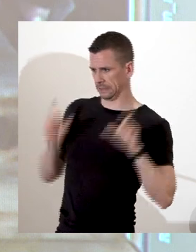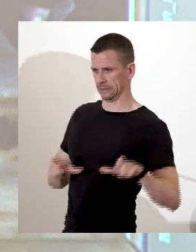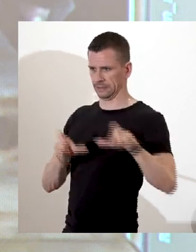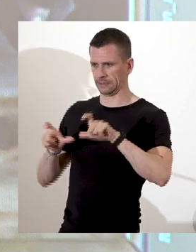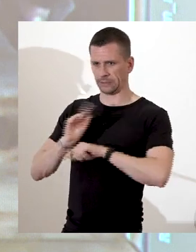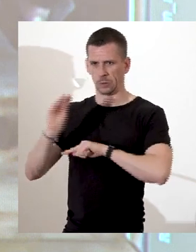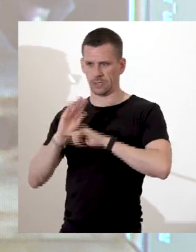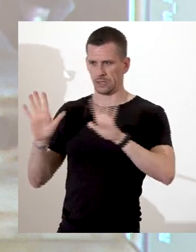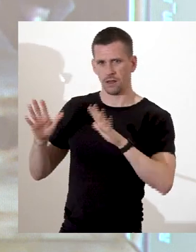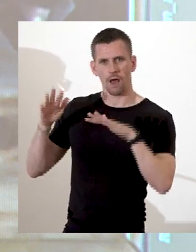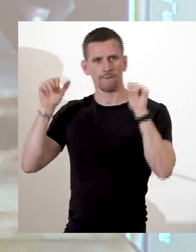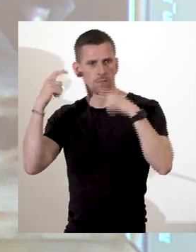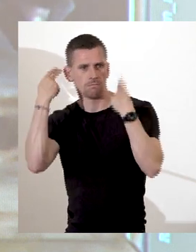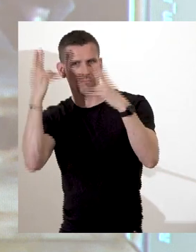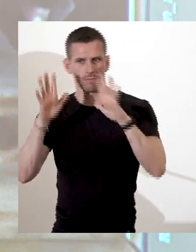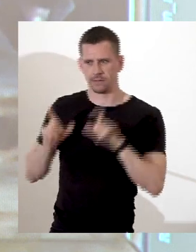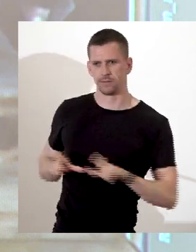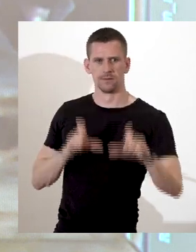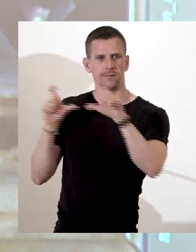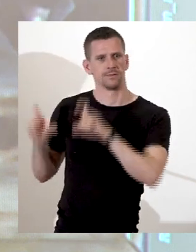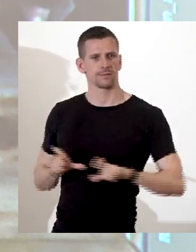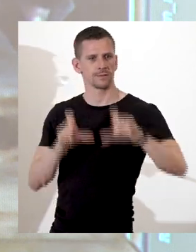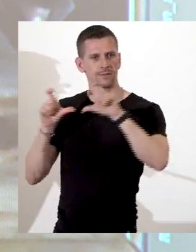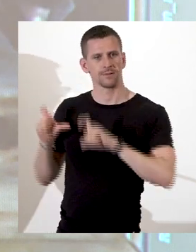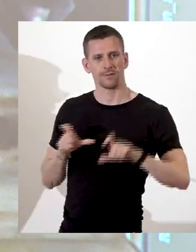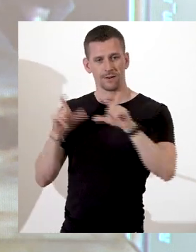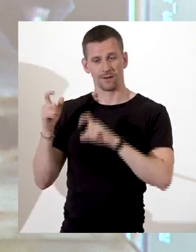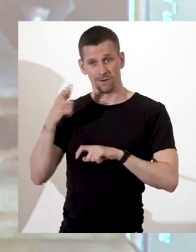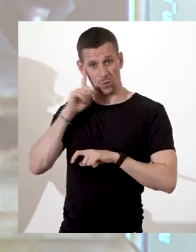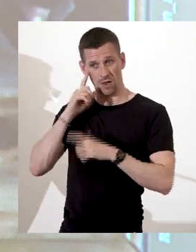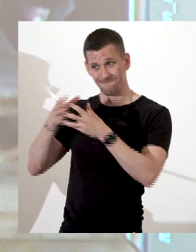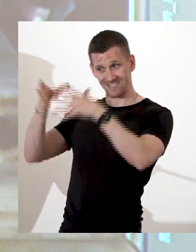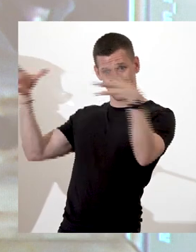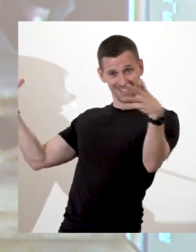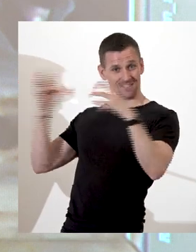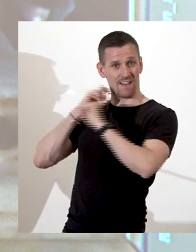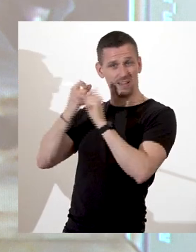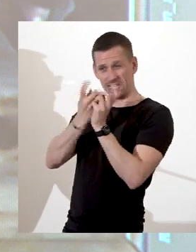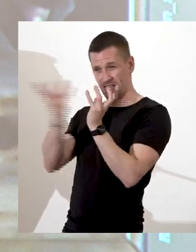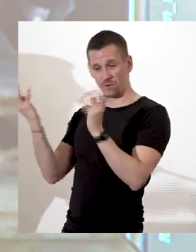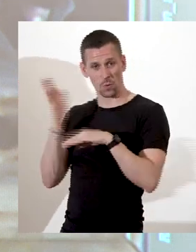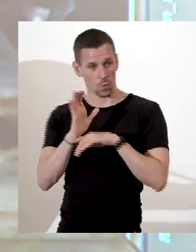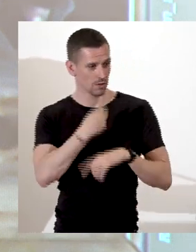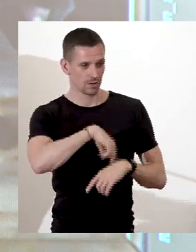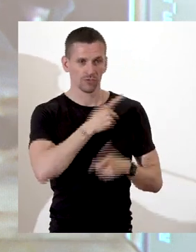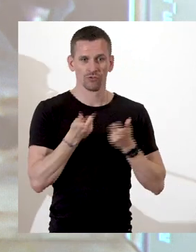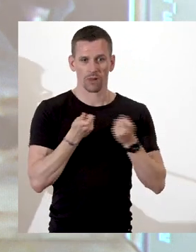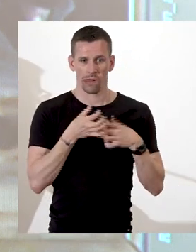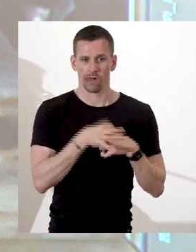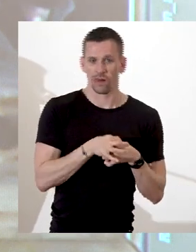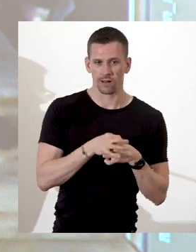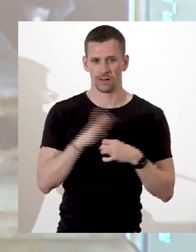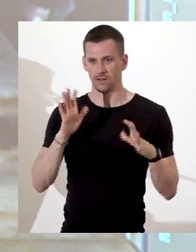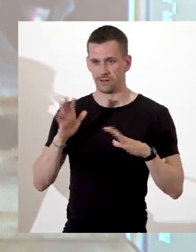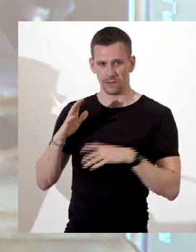captifs qui sont généralement dix fois plus nombreux. Les fers, les entraves, les menaces, la violence physique extrême